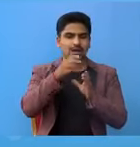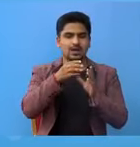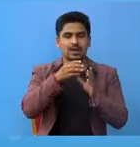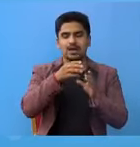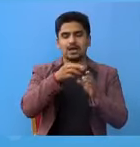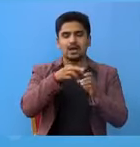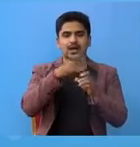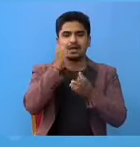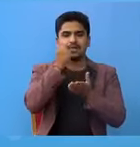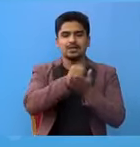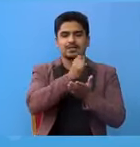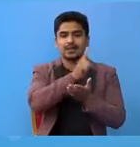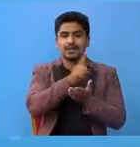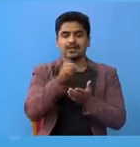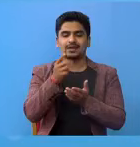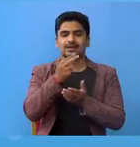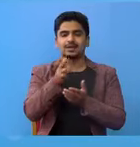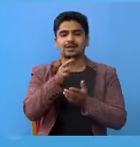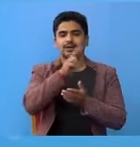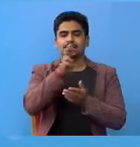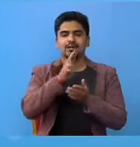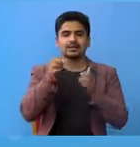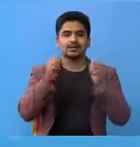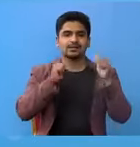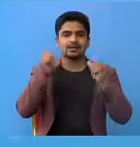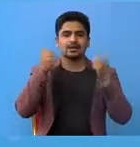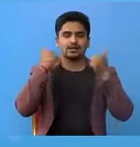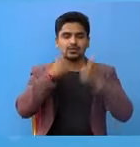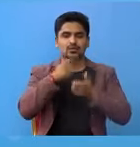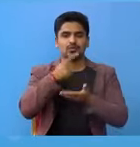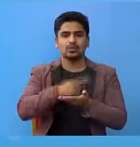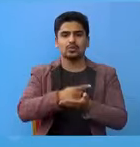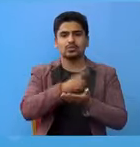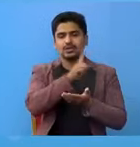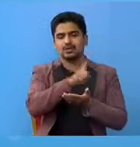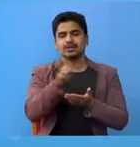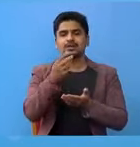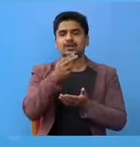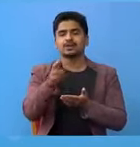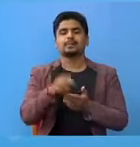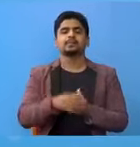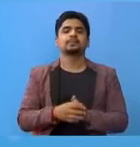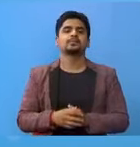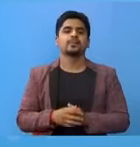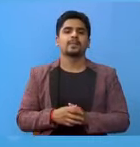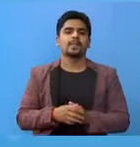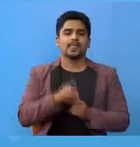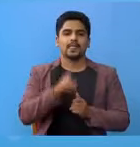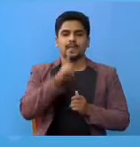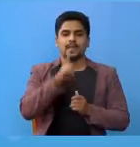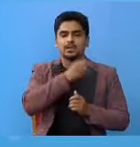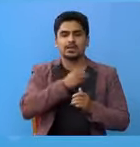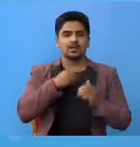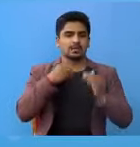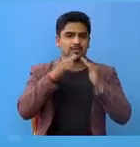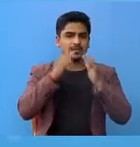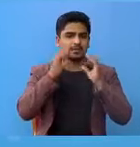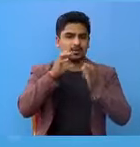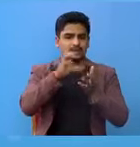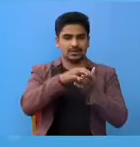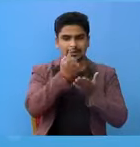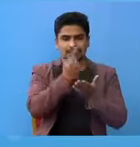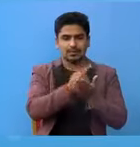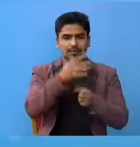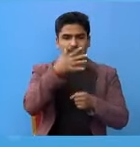एक एक जण रजाज और कोट रकपिलबस्तु का एक एक जण आउन्मुंच। बीर अस्वताल प्रयुक्साला